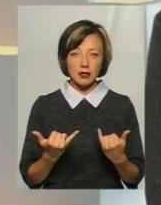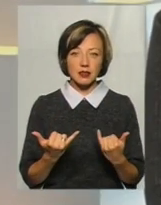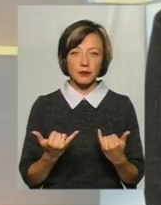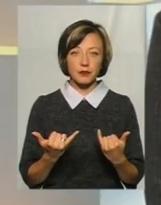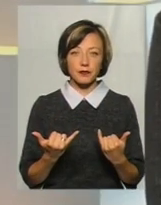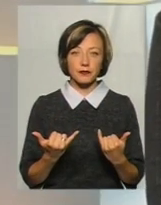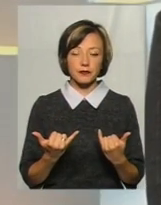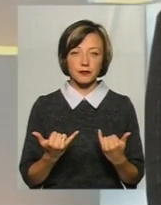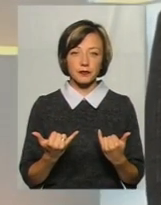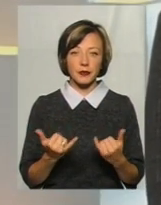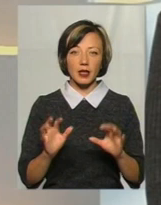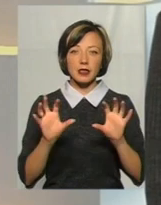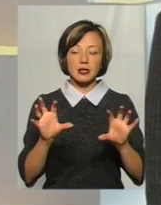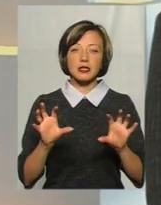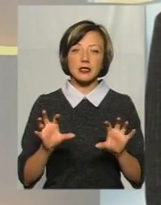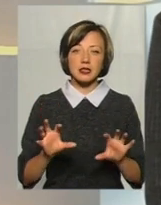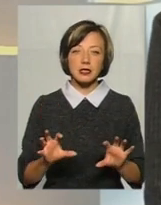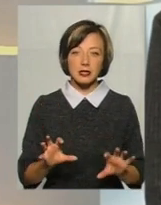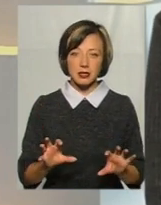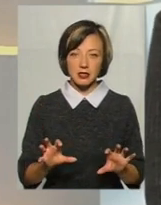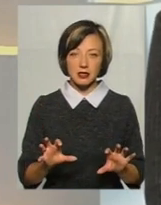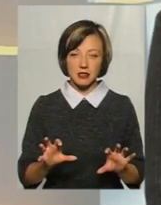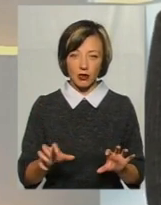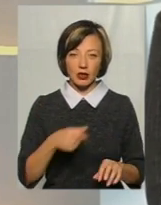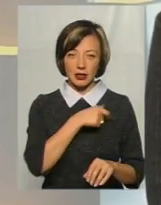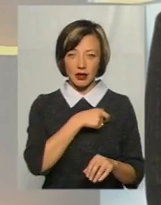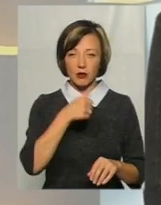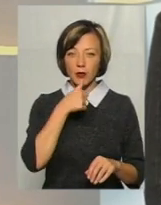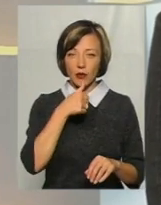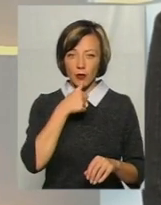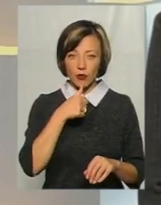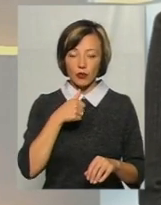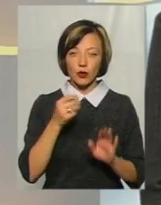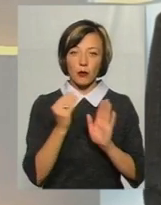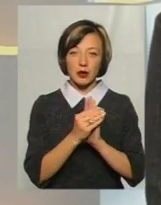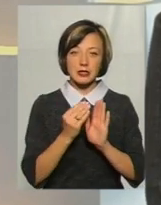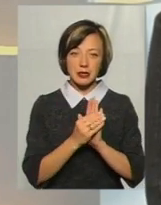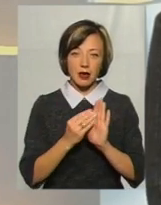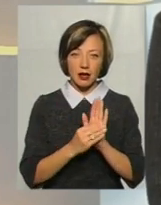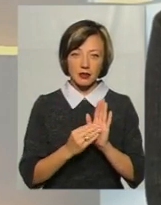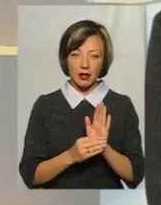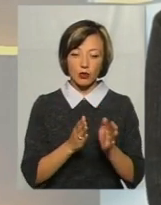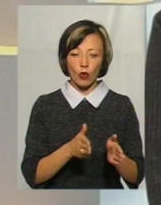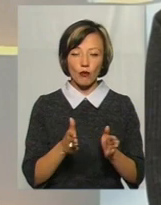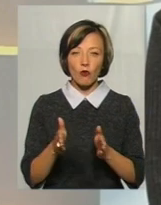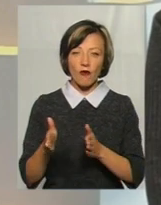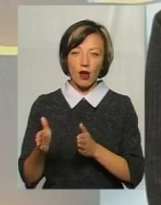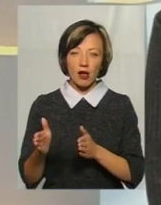час, законодавець офіційний робить спроби описати, нормувати